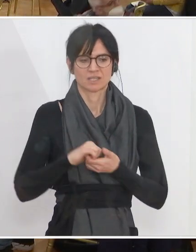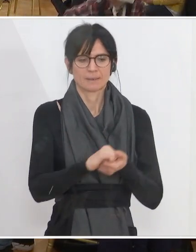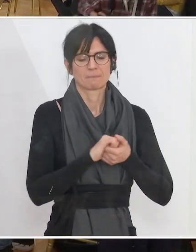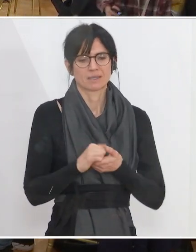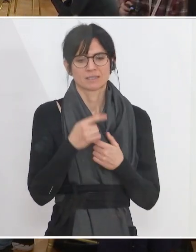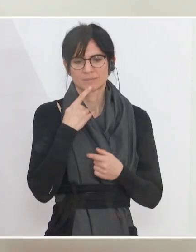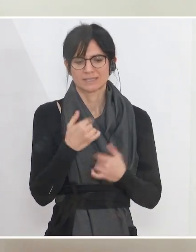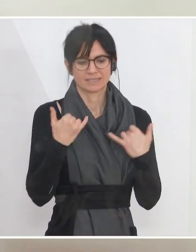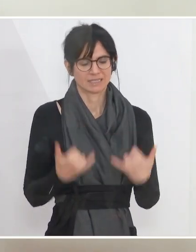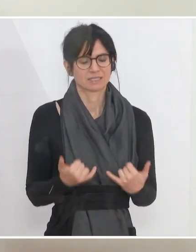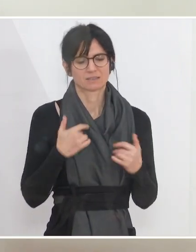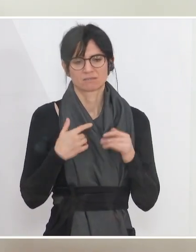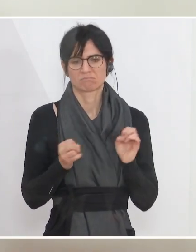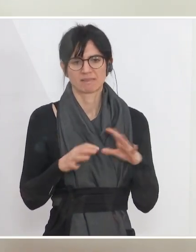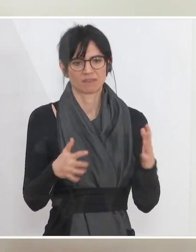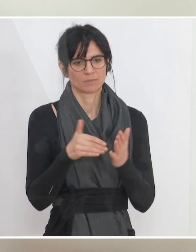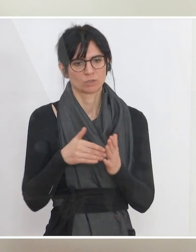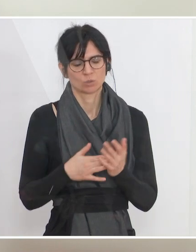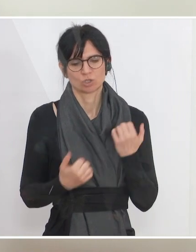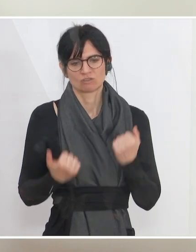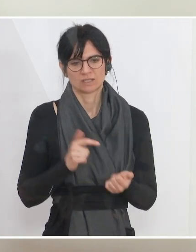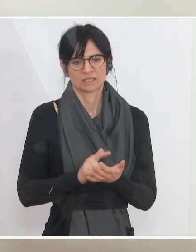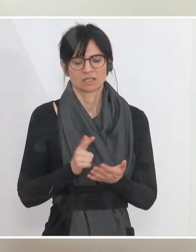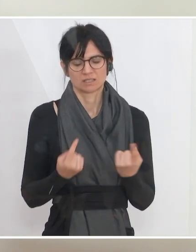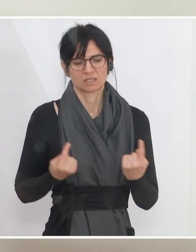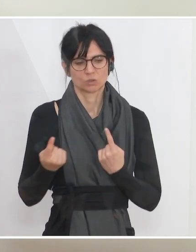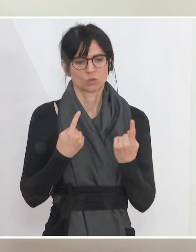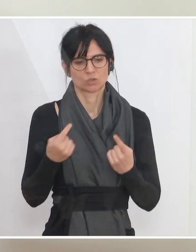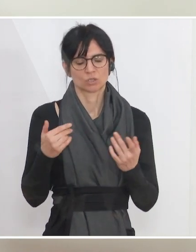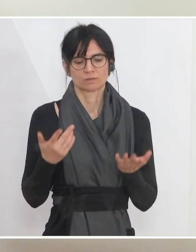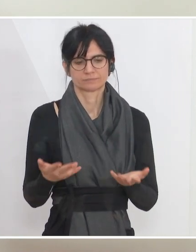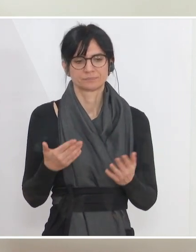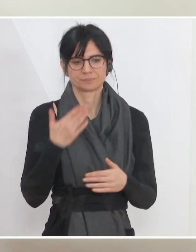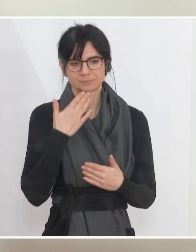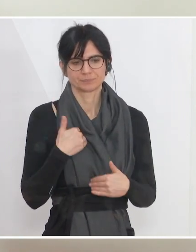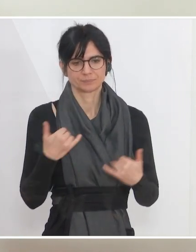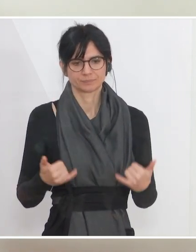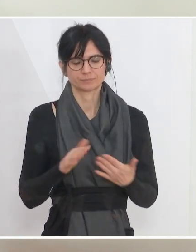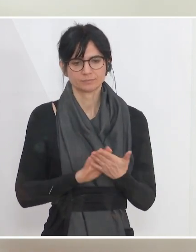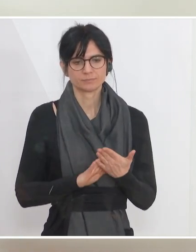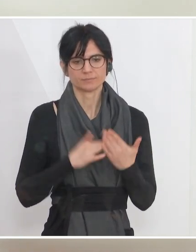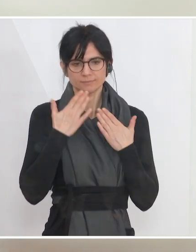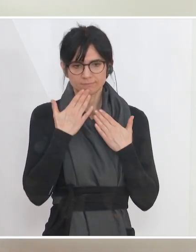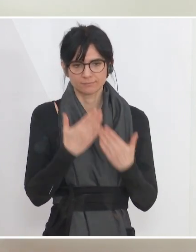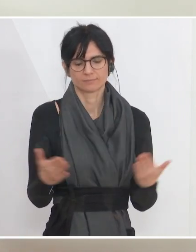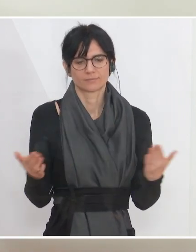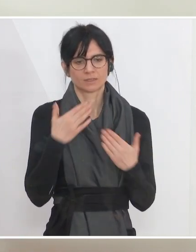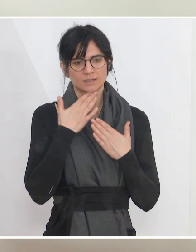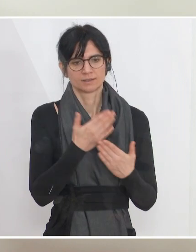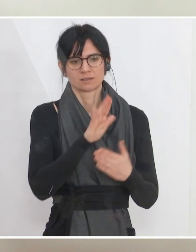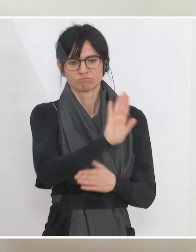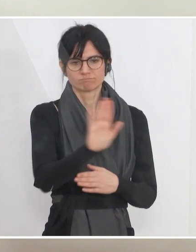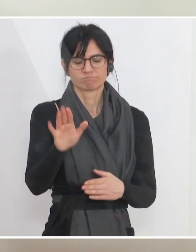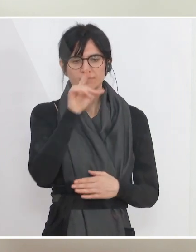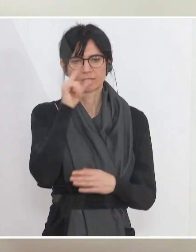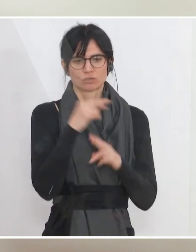sehr schwierigen Situation. Die Pandemie hat uns noch immer fest im Griff und deswegen möchte ich auch heute wieder beginnen mit einem Danke. Danke an alle Menschen